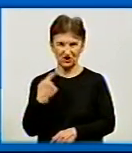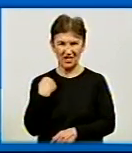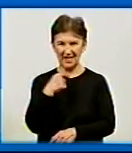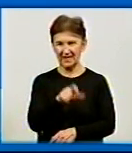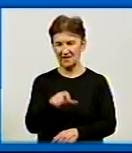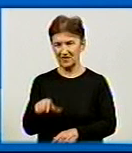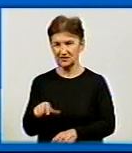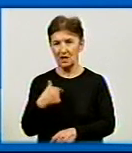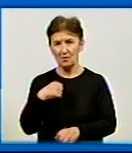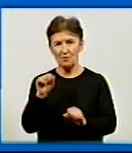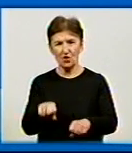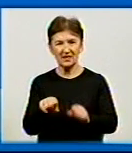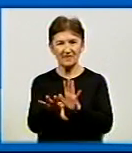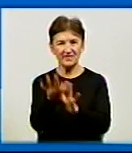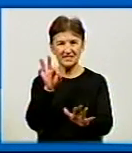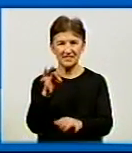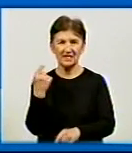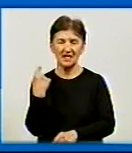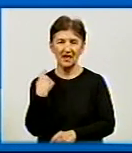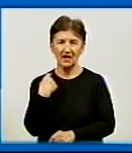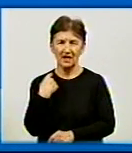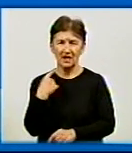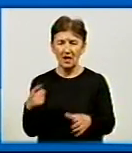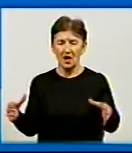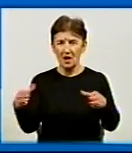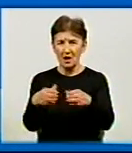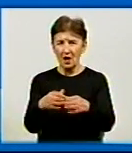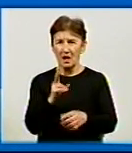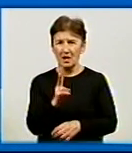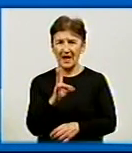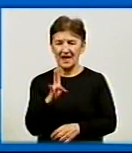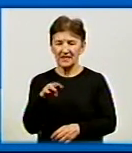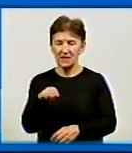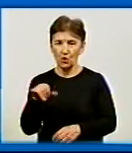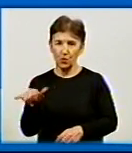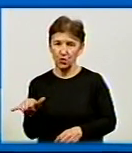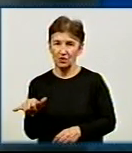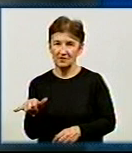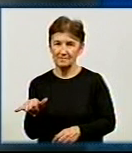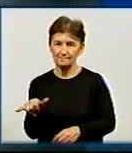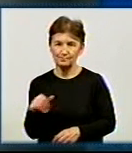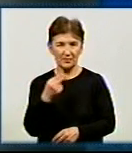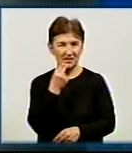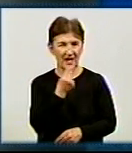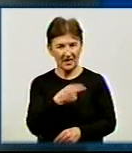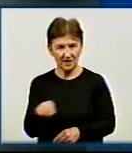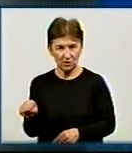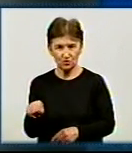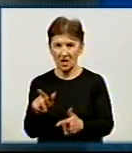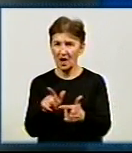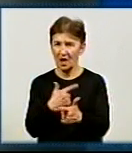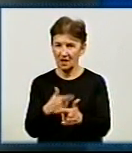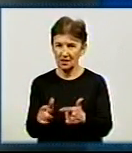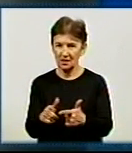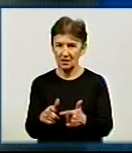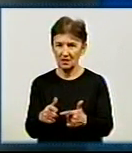команду КНТУ найкращою. Але ми ж